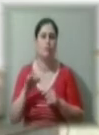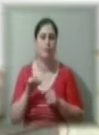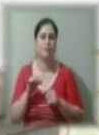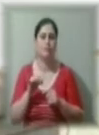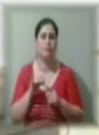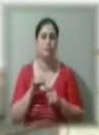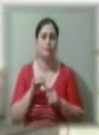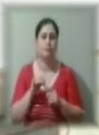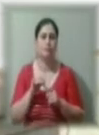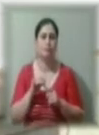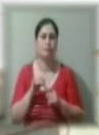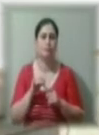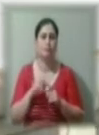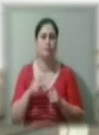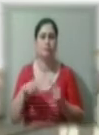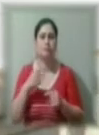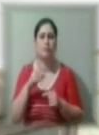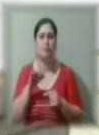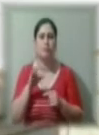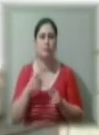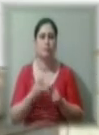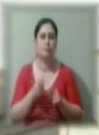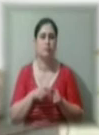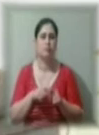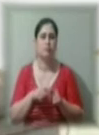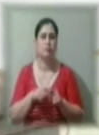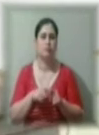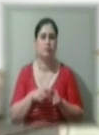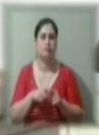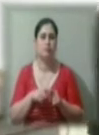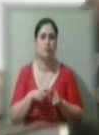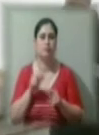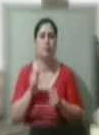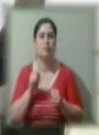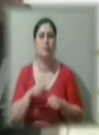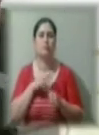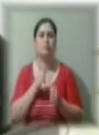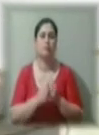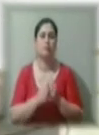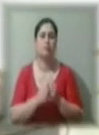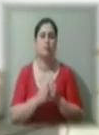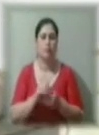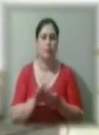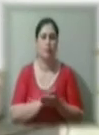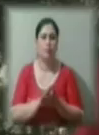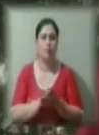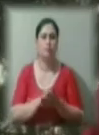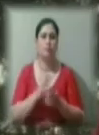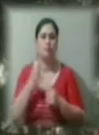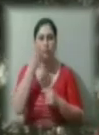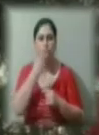Наступний момент, це якомога частіше, миття рук і обличчя із милом.